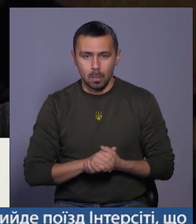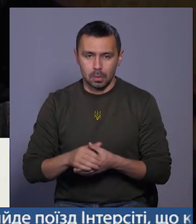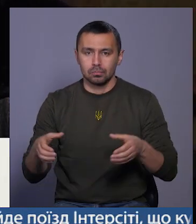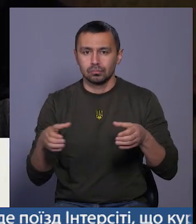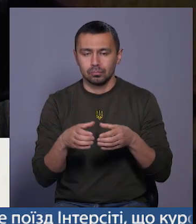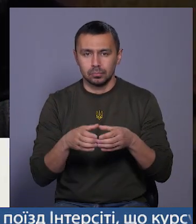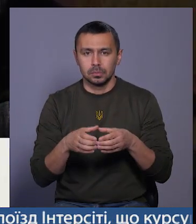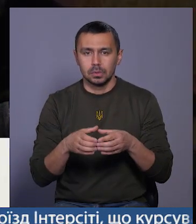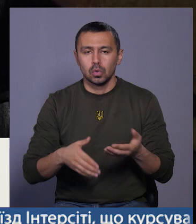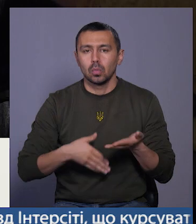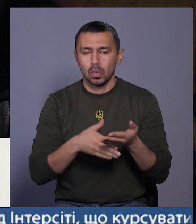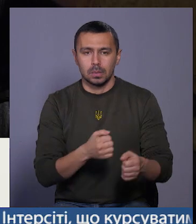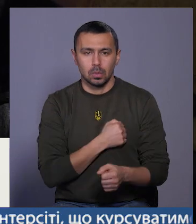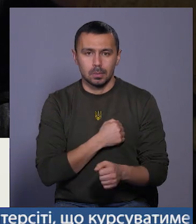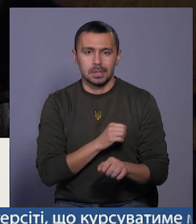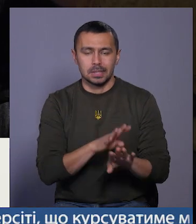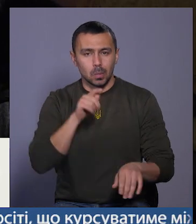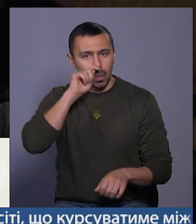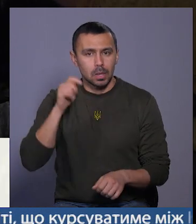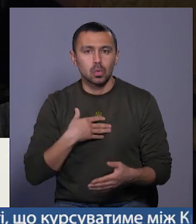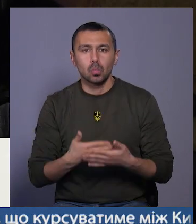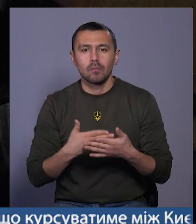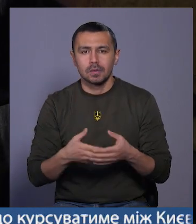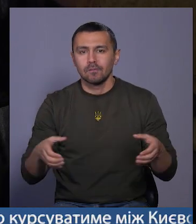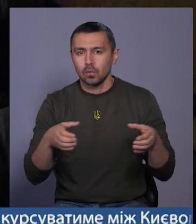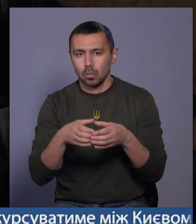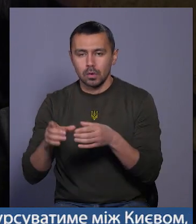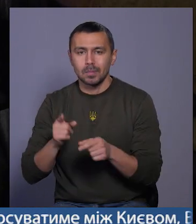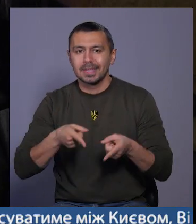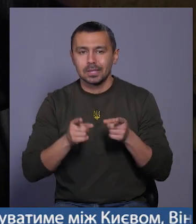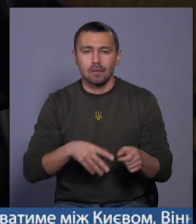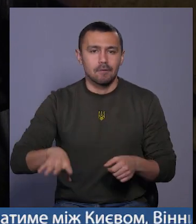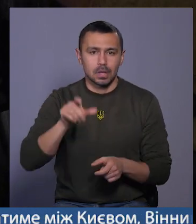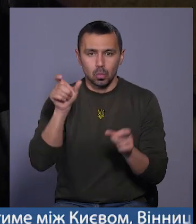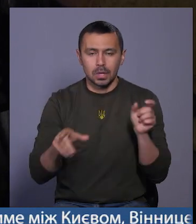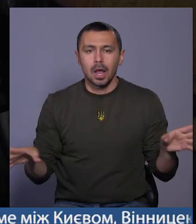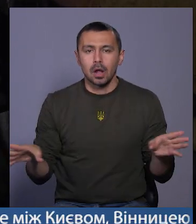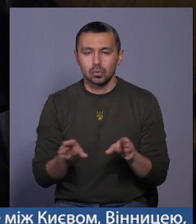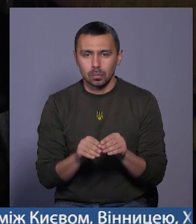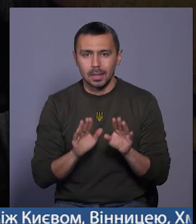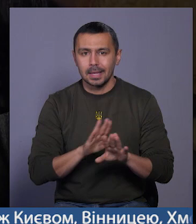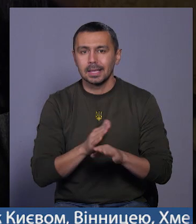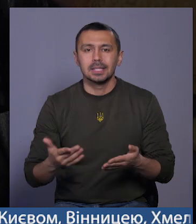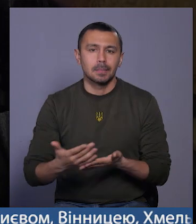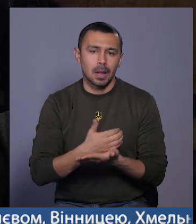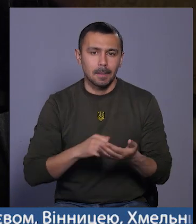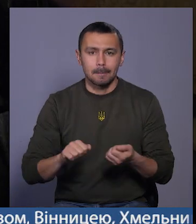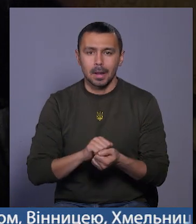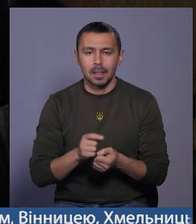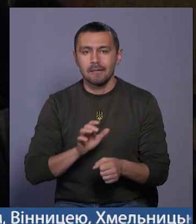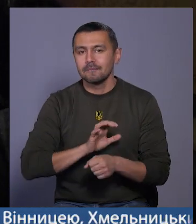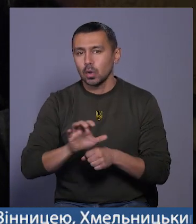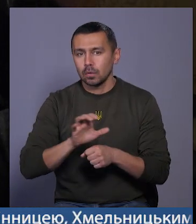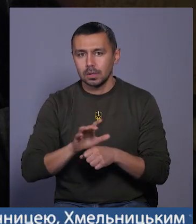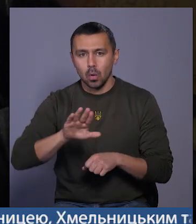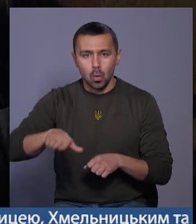допомоги Збройним силам України, добровольчим формуванням, для того, щоб дійсно всі люди разом, спільно, не тільки збирали матеріали для виготовлення